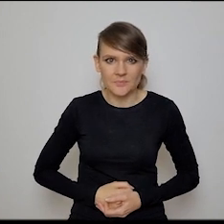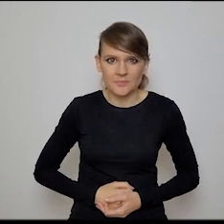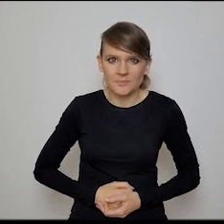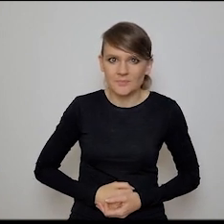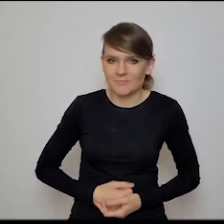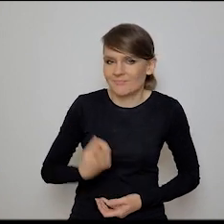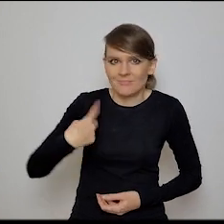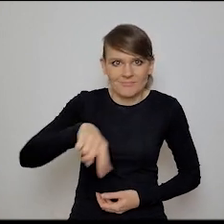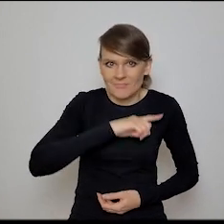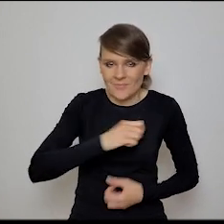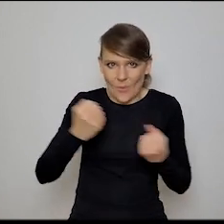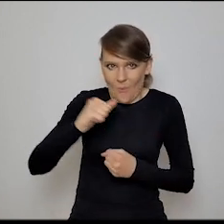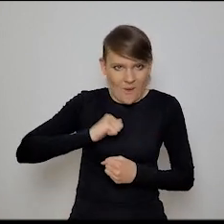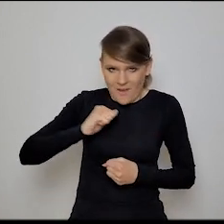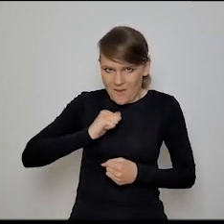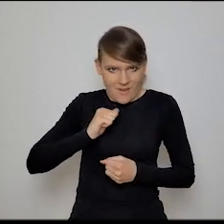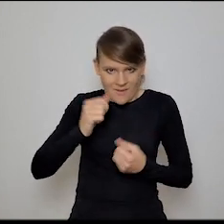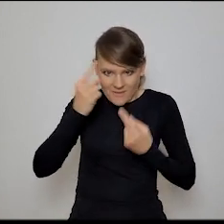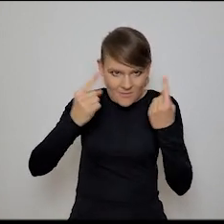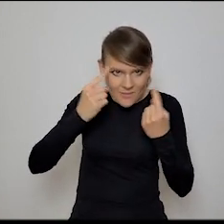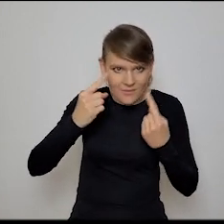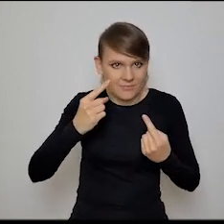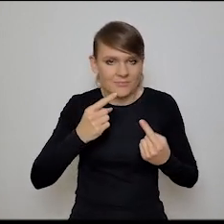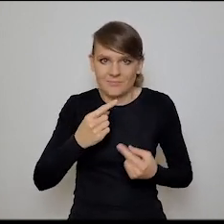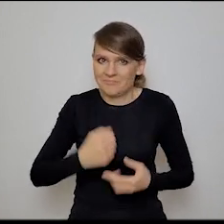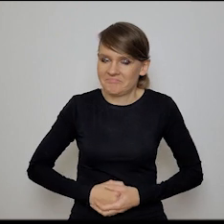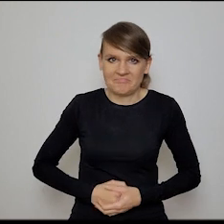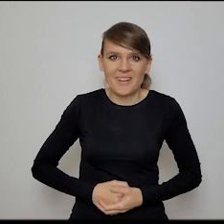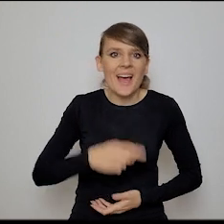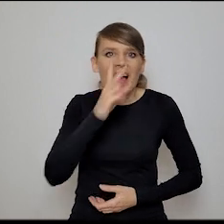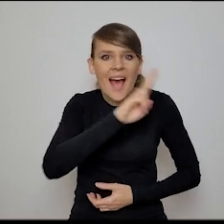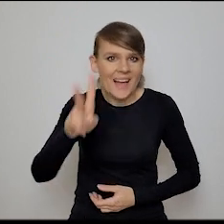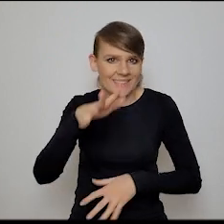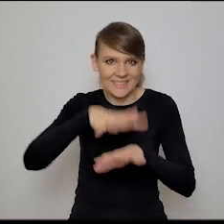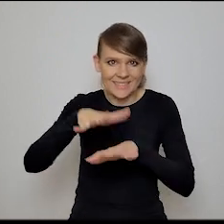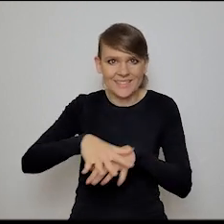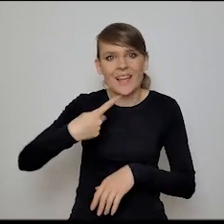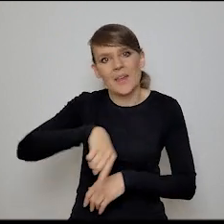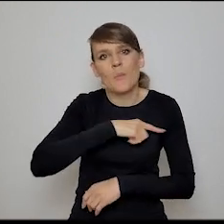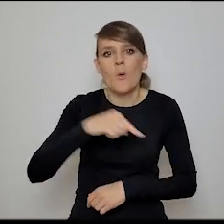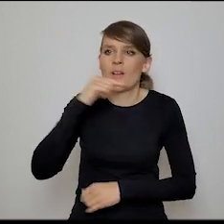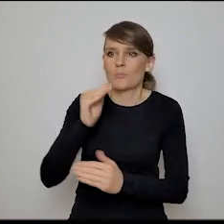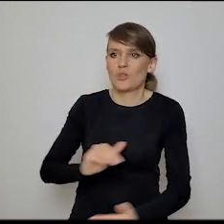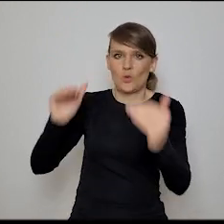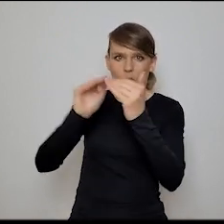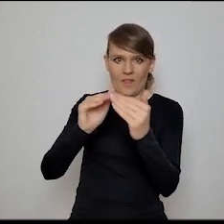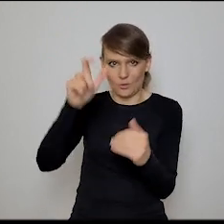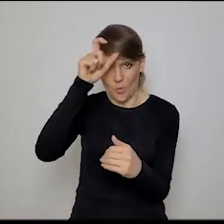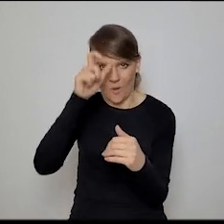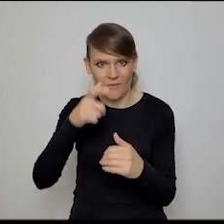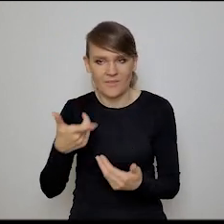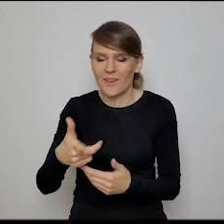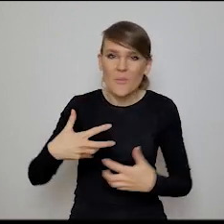Nasz egotyzm jest niesamowity, znaczy jakby naprawdę każdy system jesteśmy w stanie przyrównać do siebie, biologiczny i